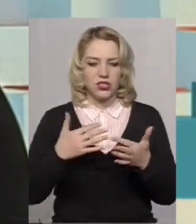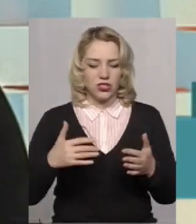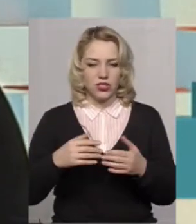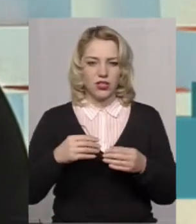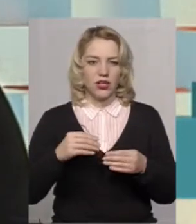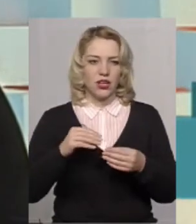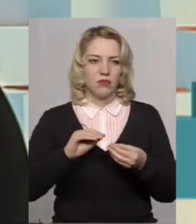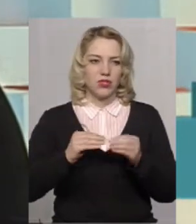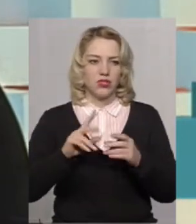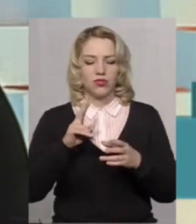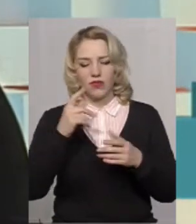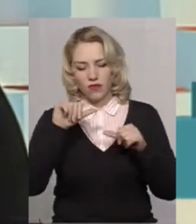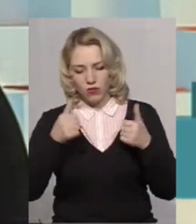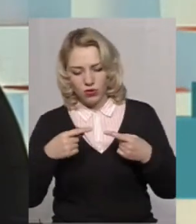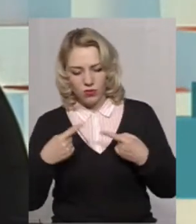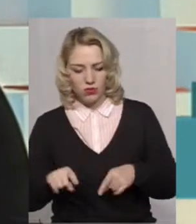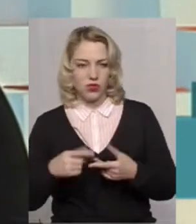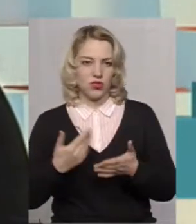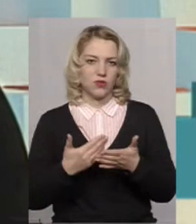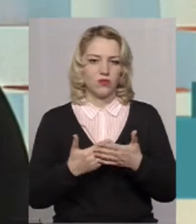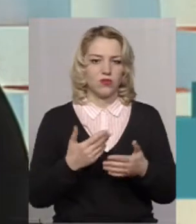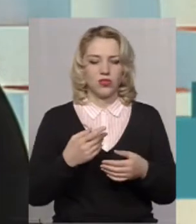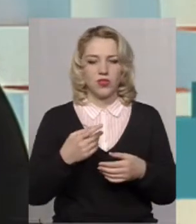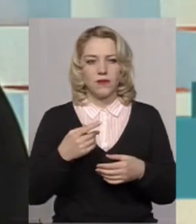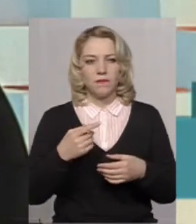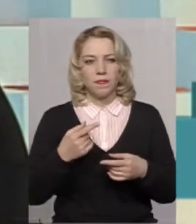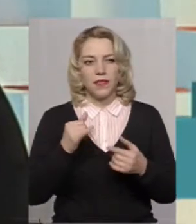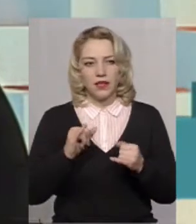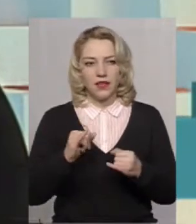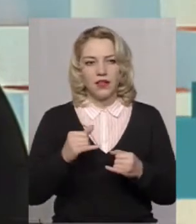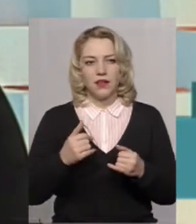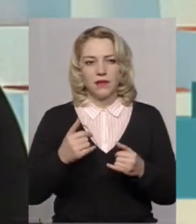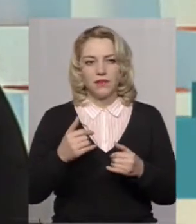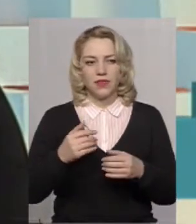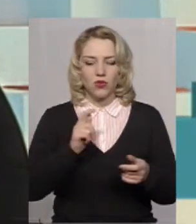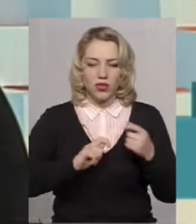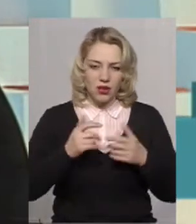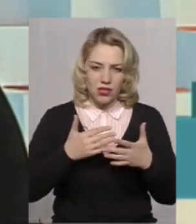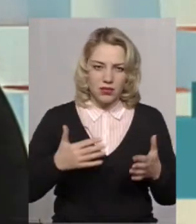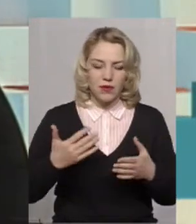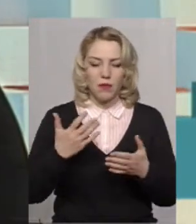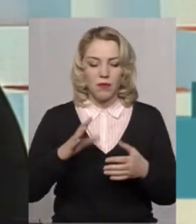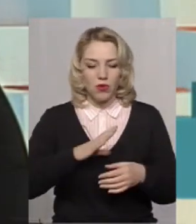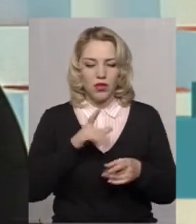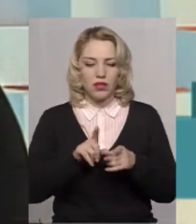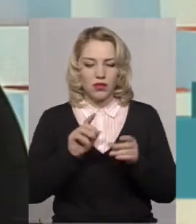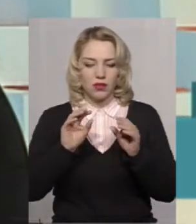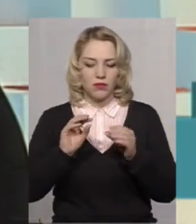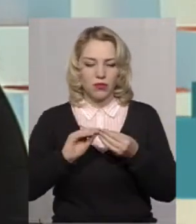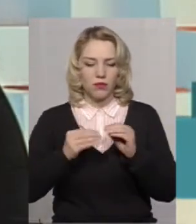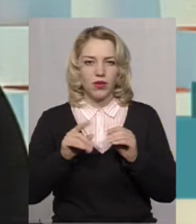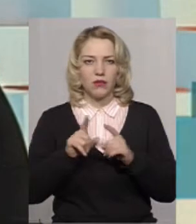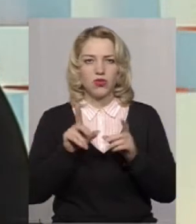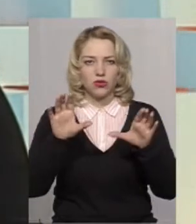Добрий день. Тому існувала дійсно гостра проблема законодавчого врегулювання даного питання.